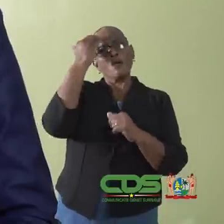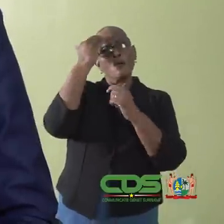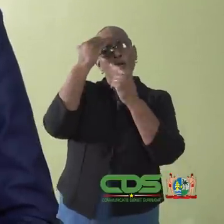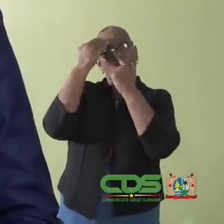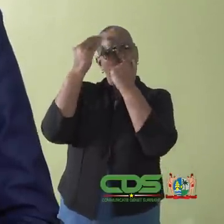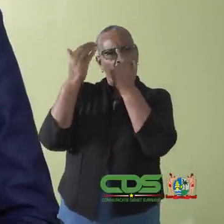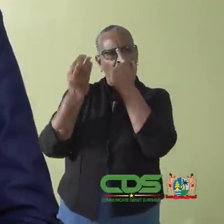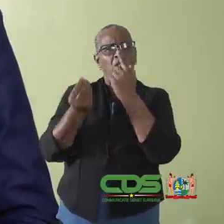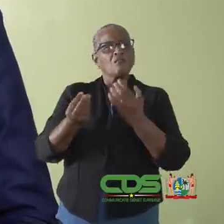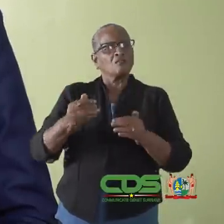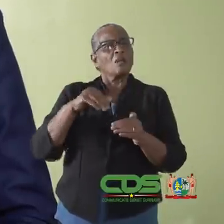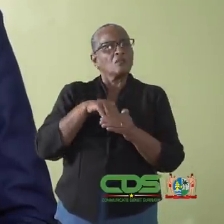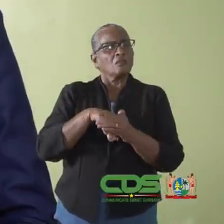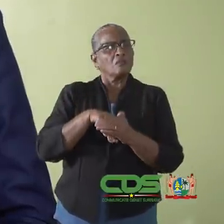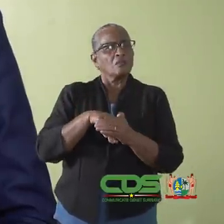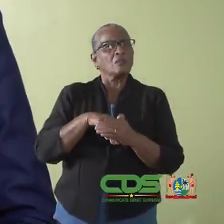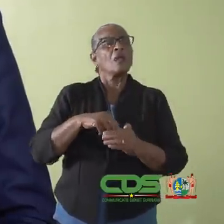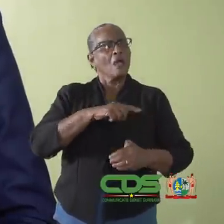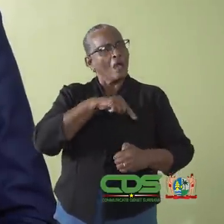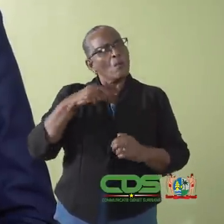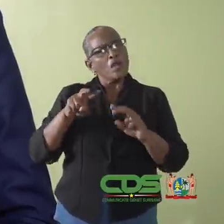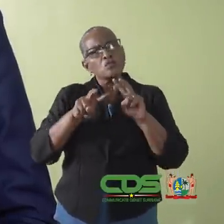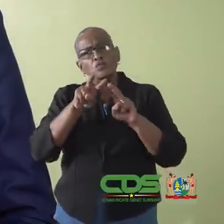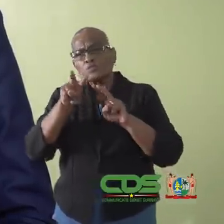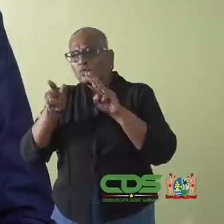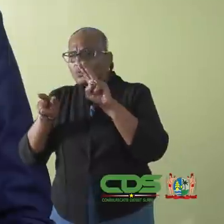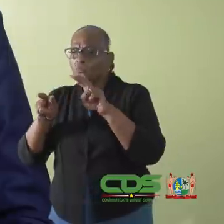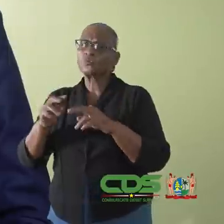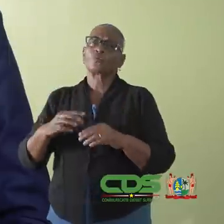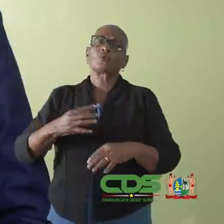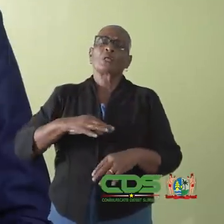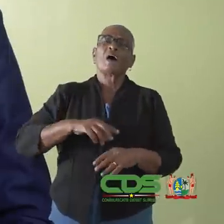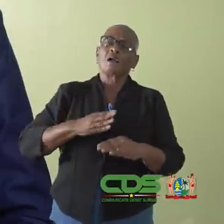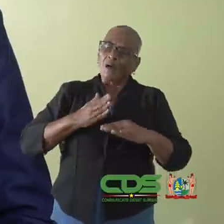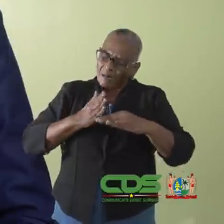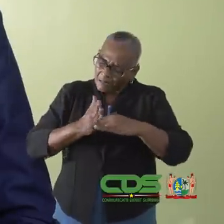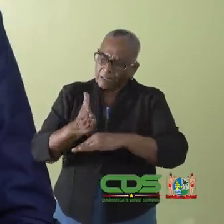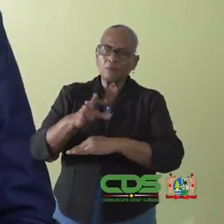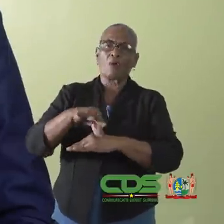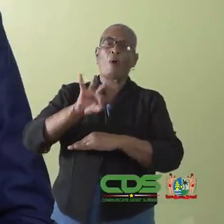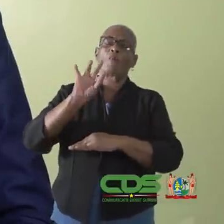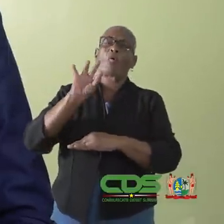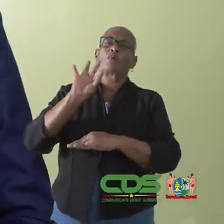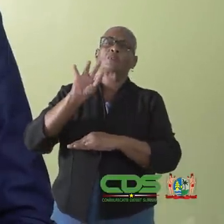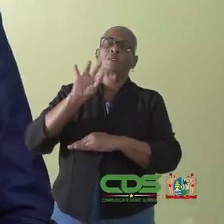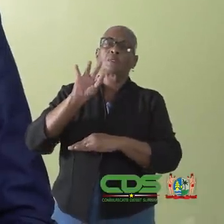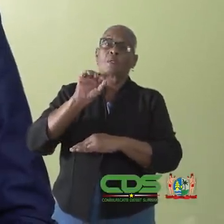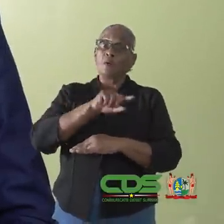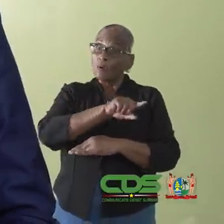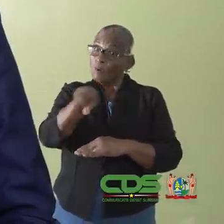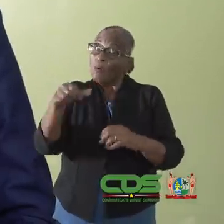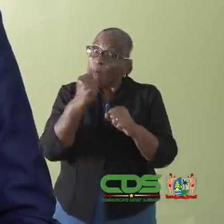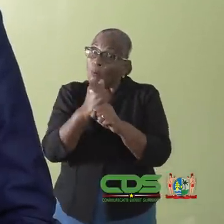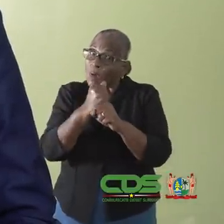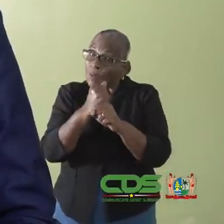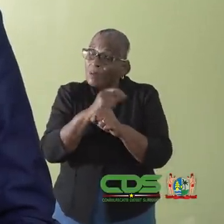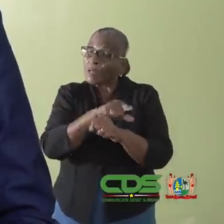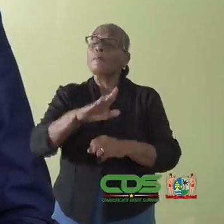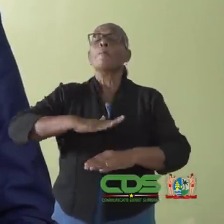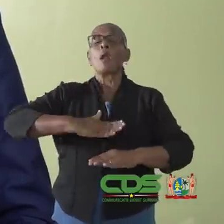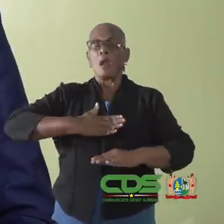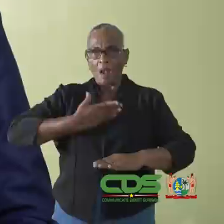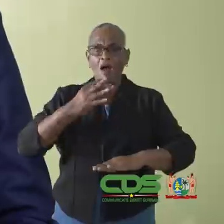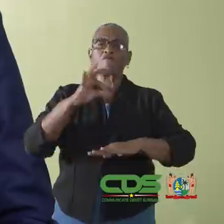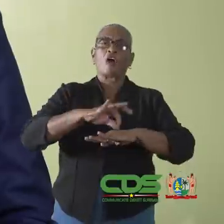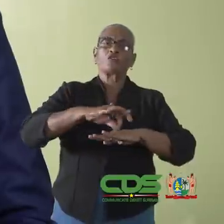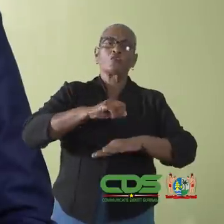Wij zijn op de hoogte van uw inkomstenderving en zoeken ook daar naar gerichte oplossingen. Werkt u